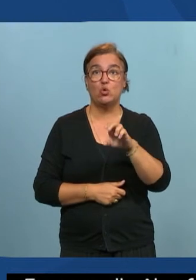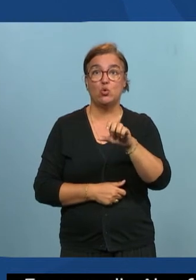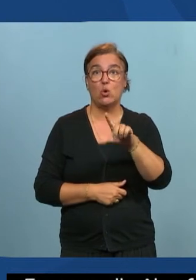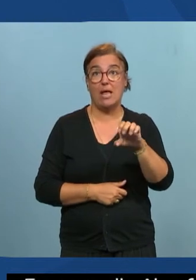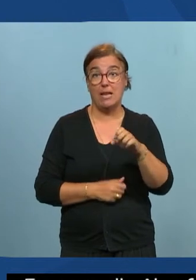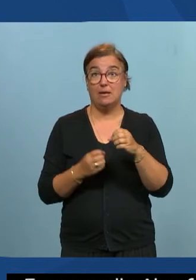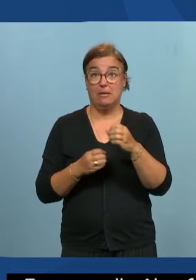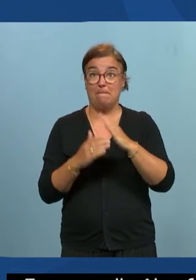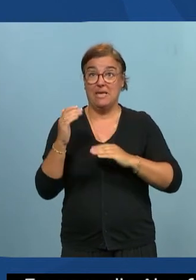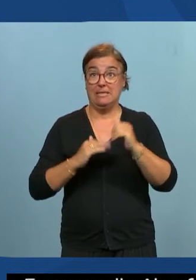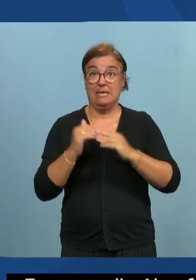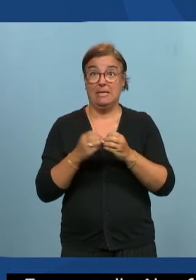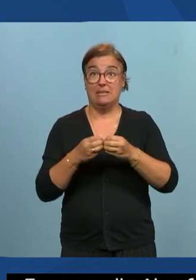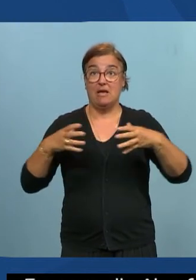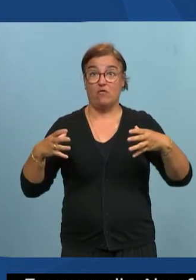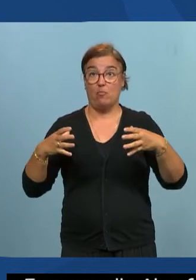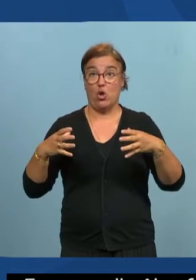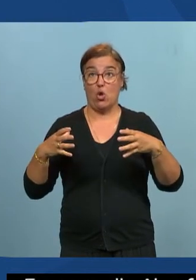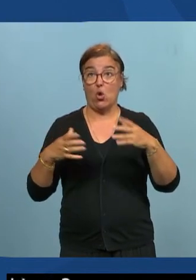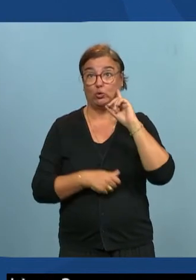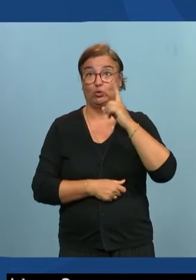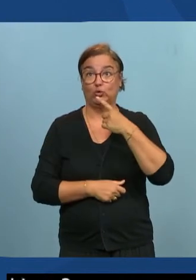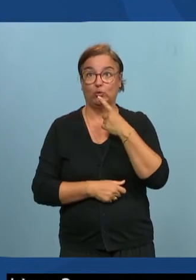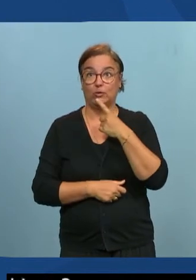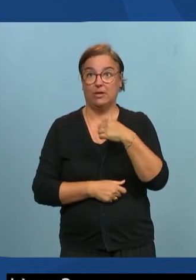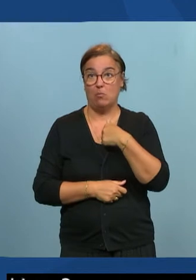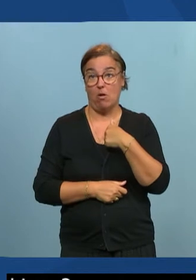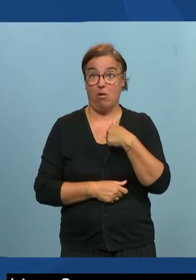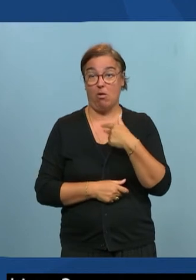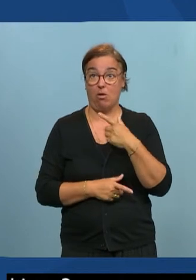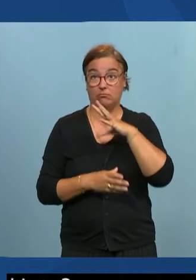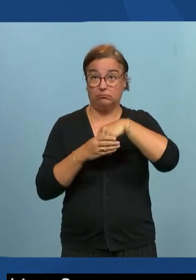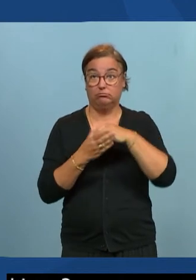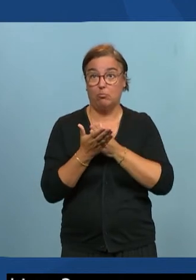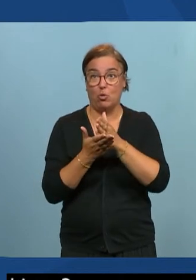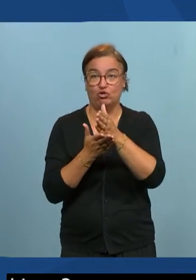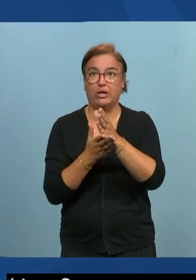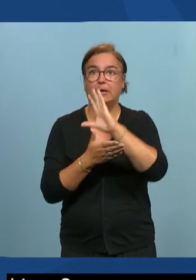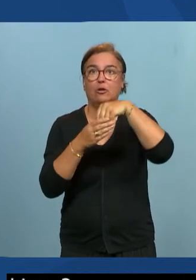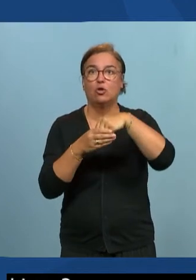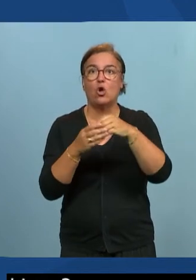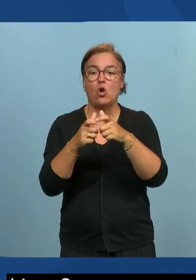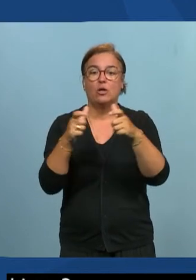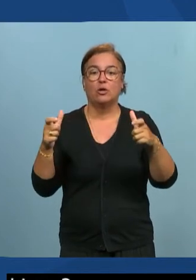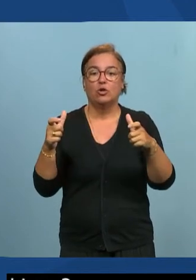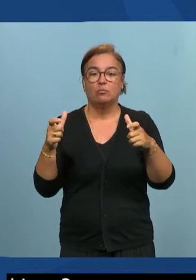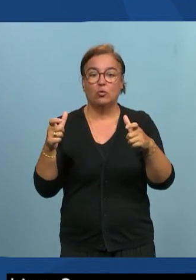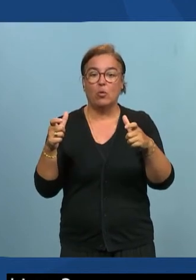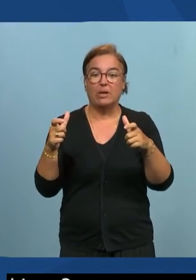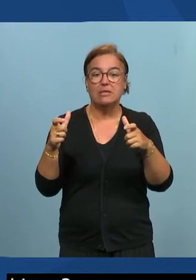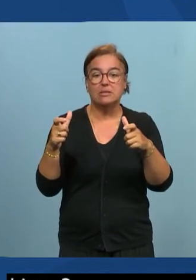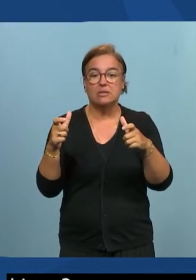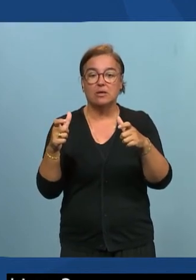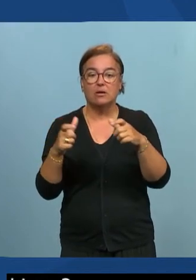sourde et je travaille dans un test projet totalement agile au sein d'entreprises GDUM pour